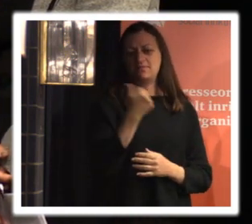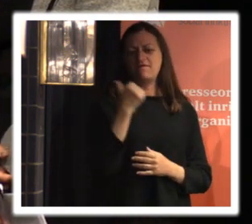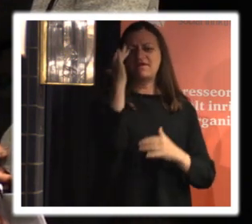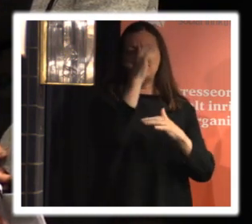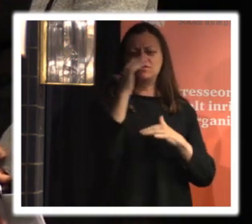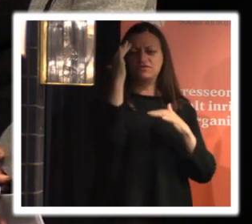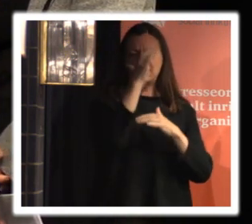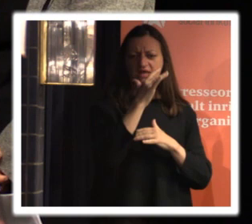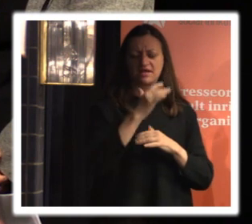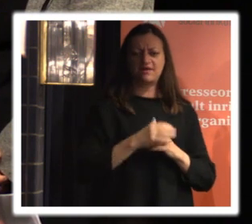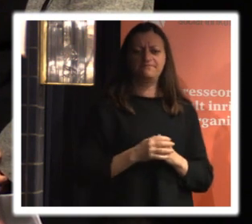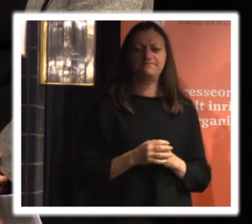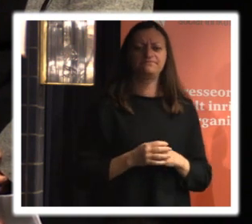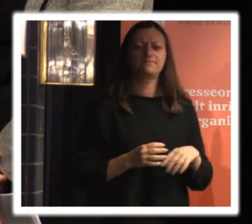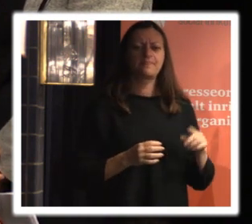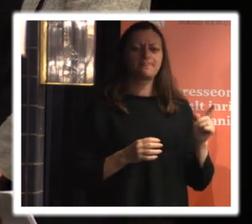behöver börja med